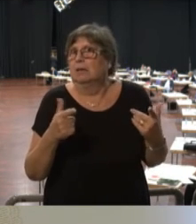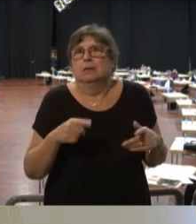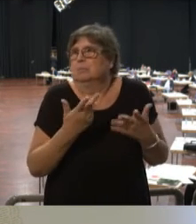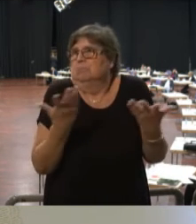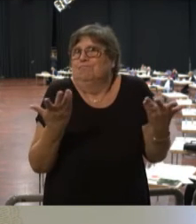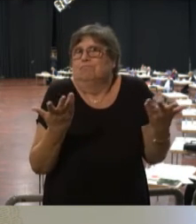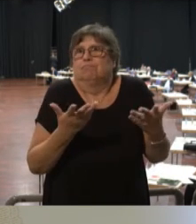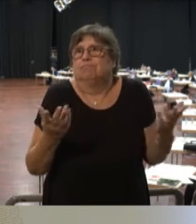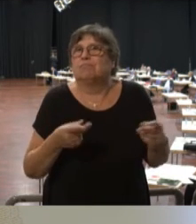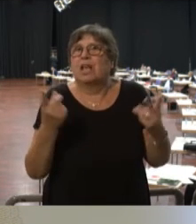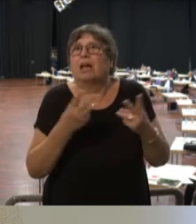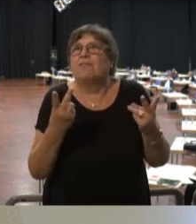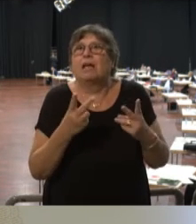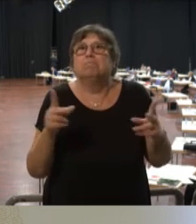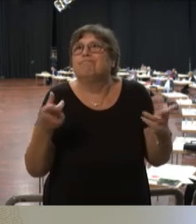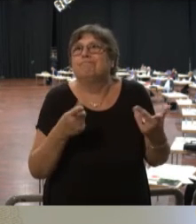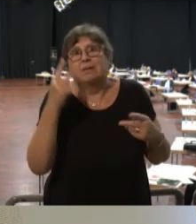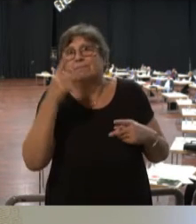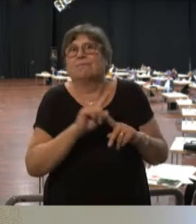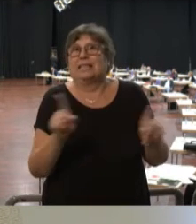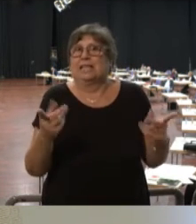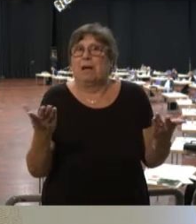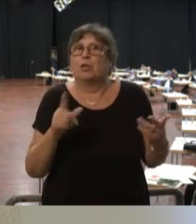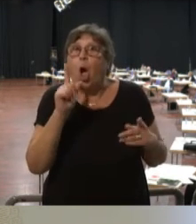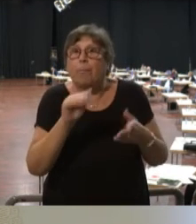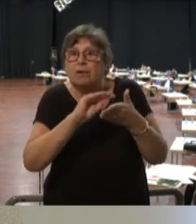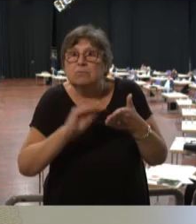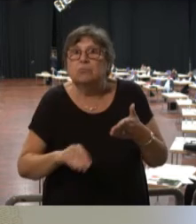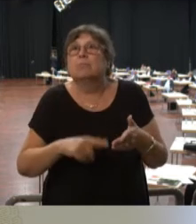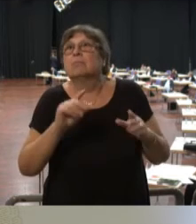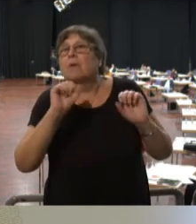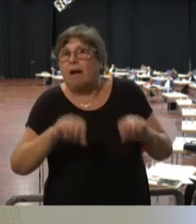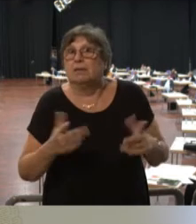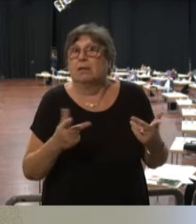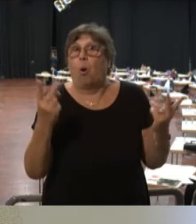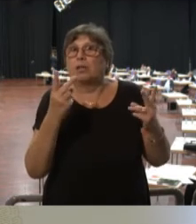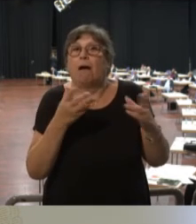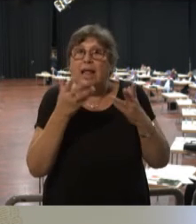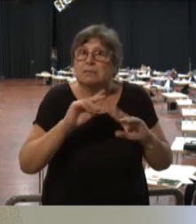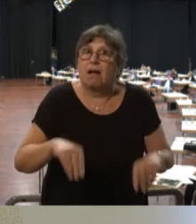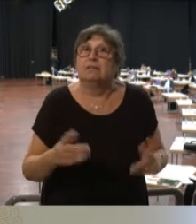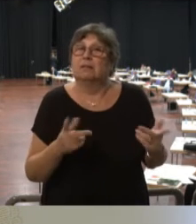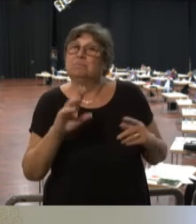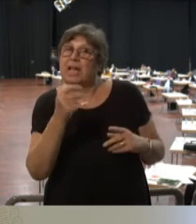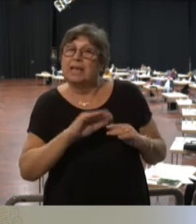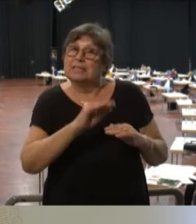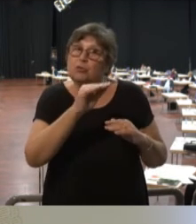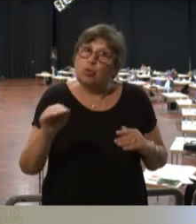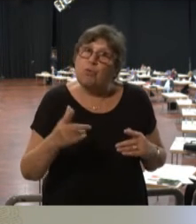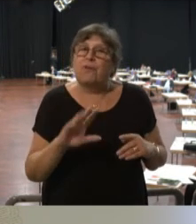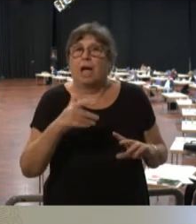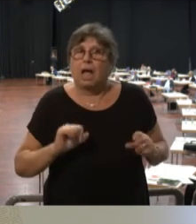durch. So, und unser Antrag, der zielt darauf hinaus, weil das ist immer die erste Stufe einer